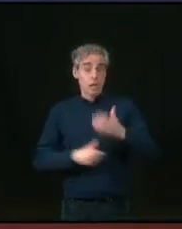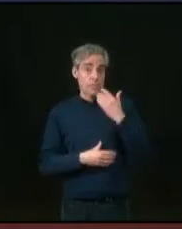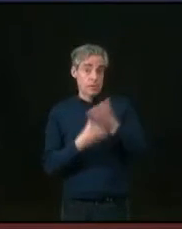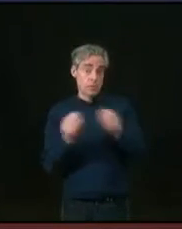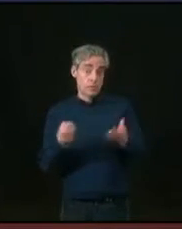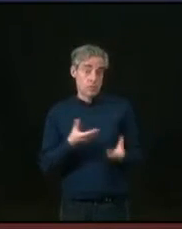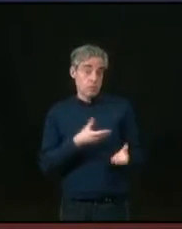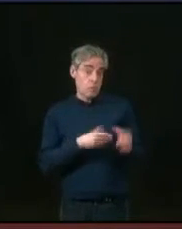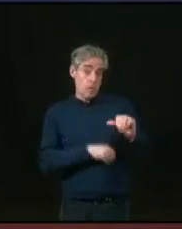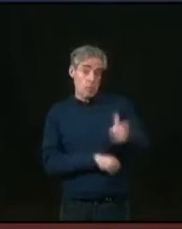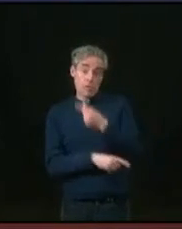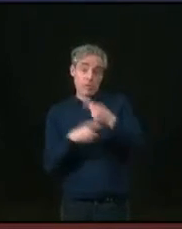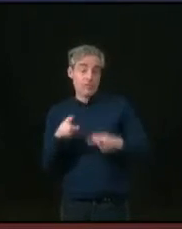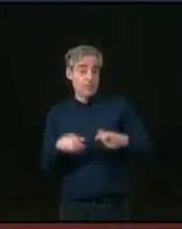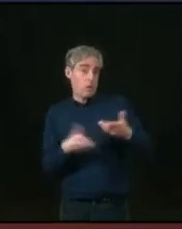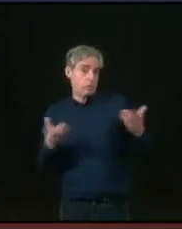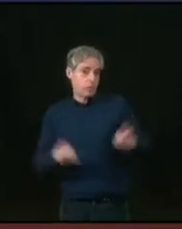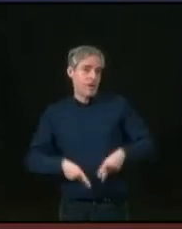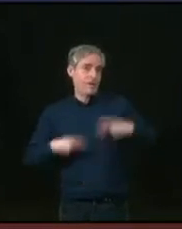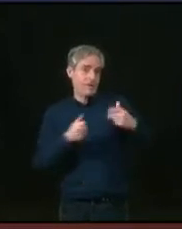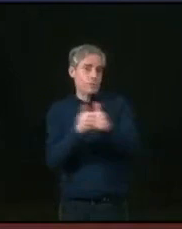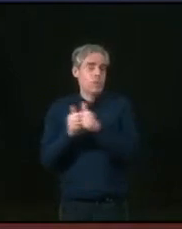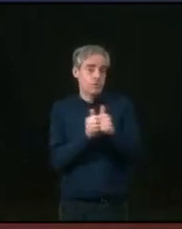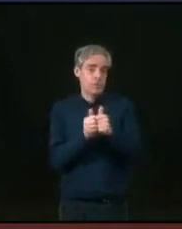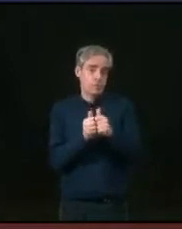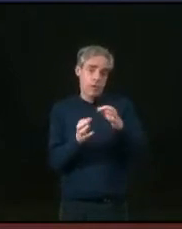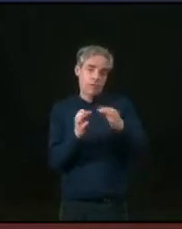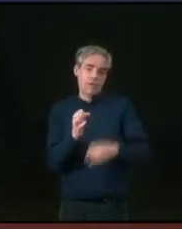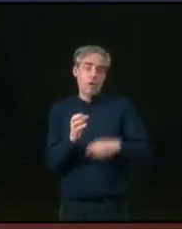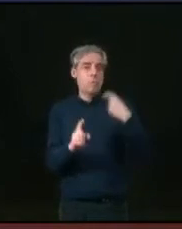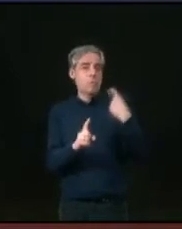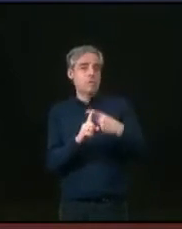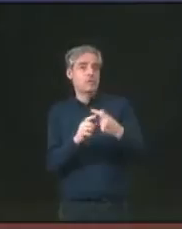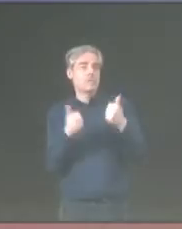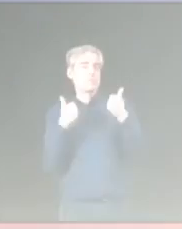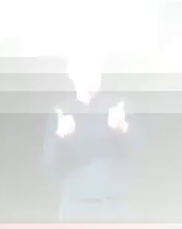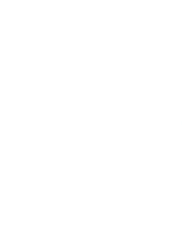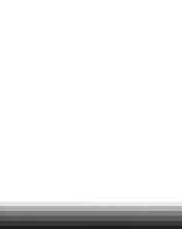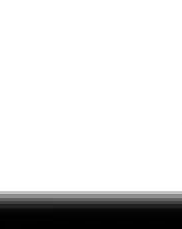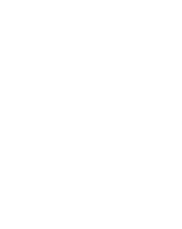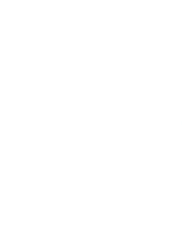tous. C'était une première, on l'a vécu ensemble et je crois que ça s'est très, très bien passé.